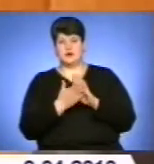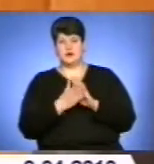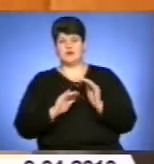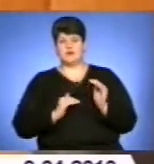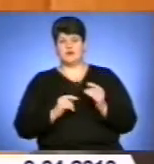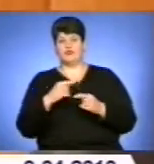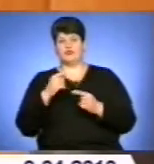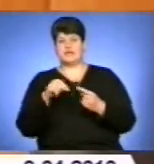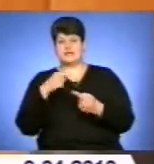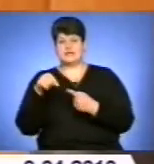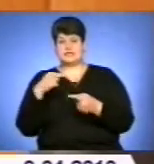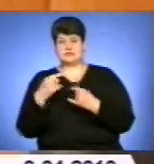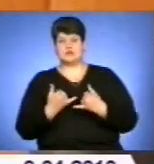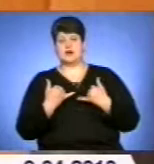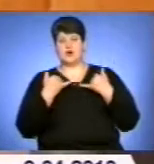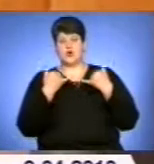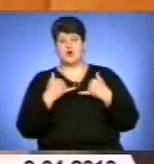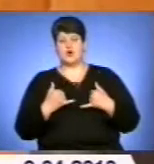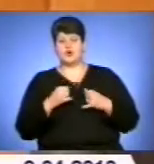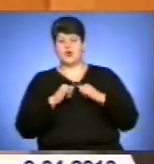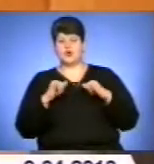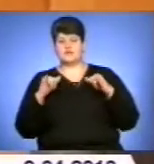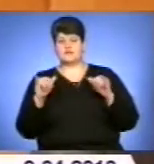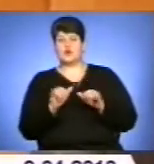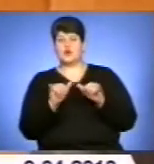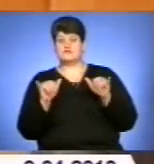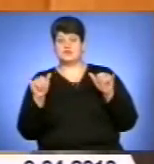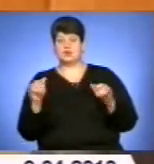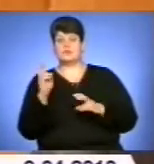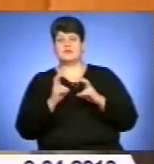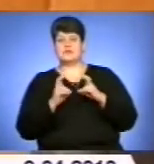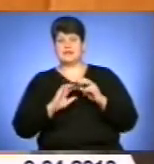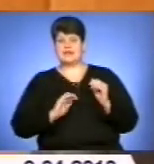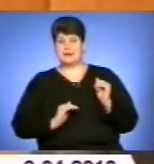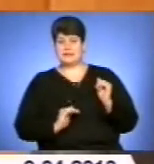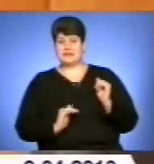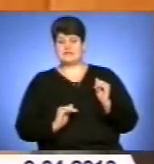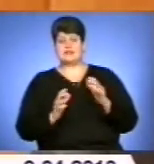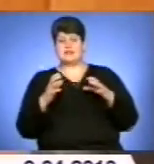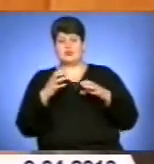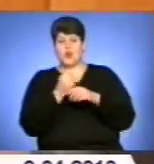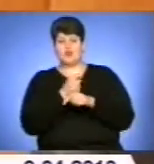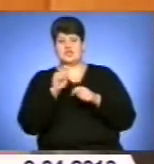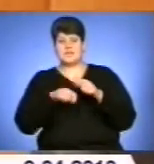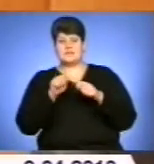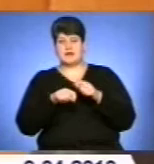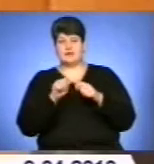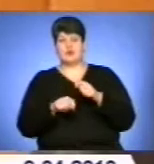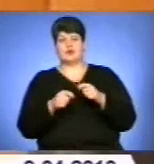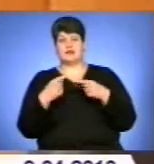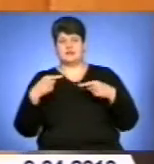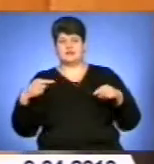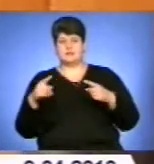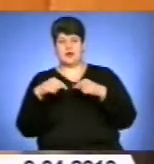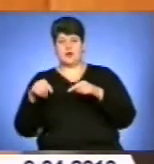сприятливих умов для розвитку підприємництва, загалом скорочення кількості перевірок контролюючими органами.